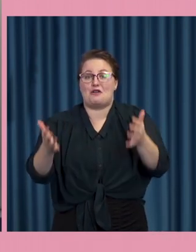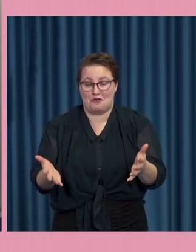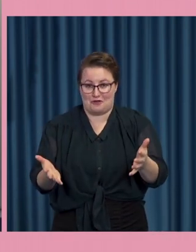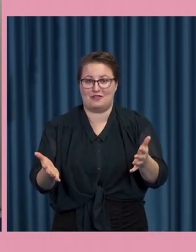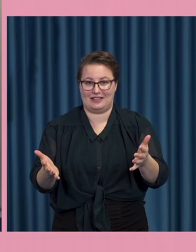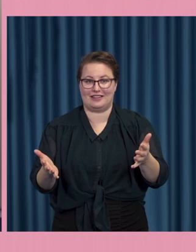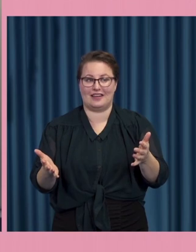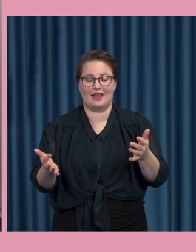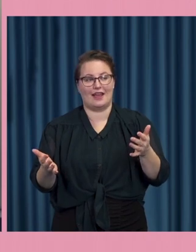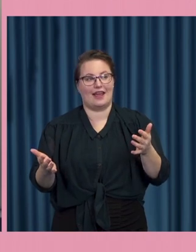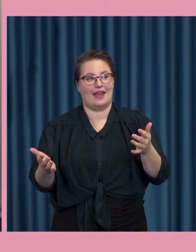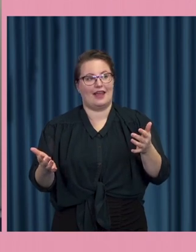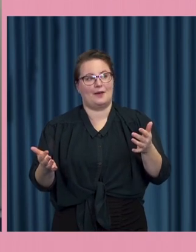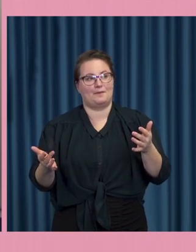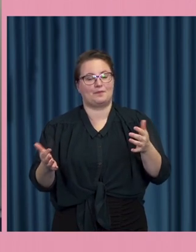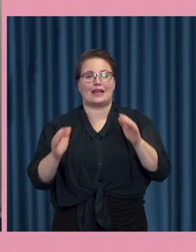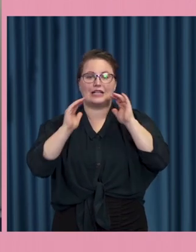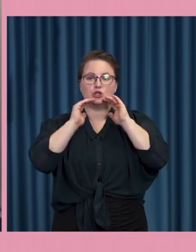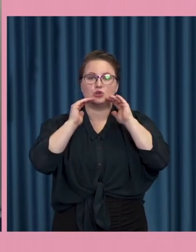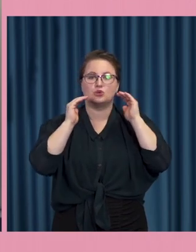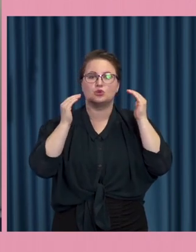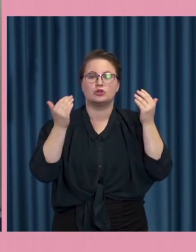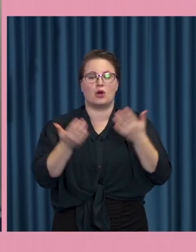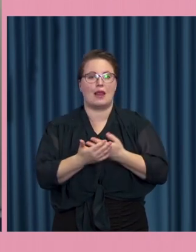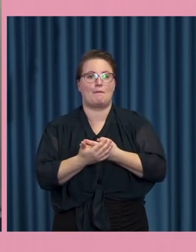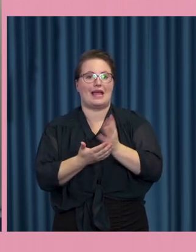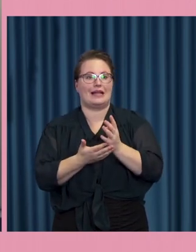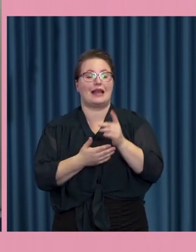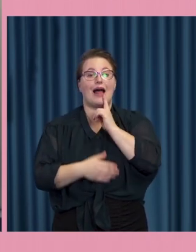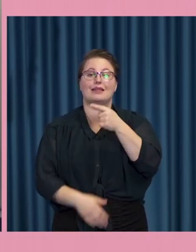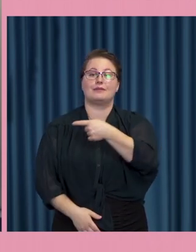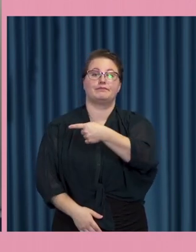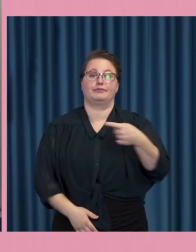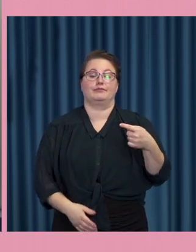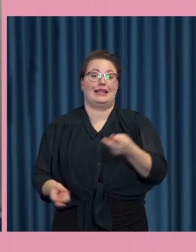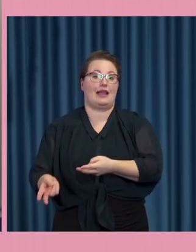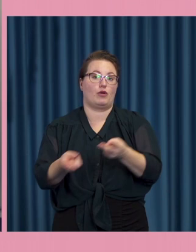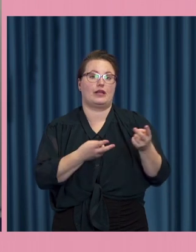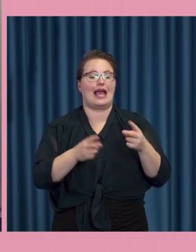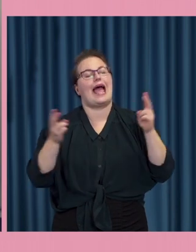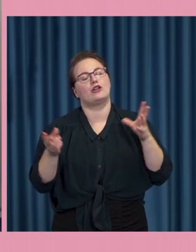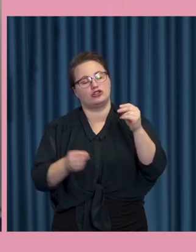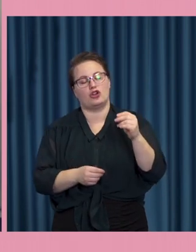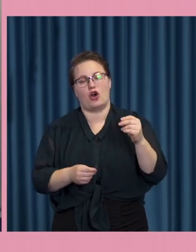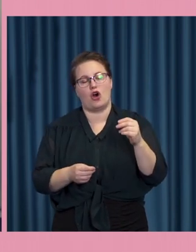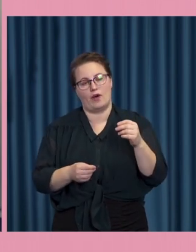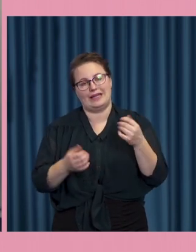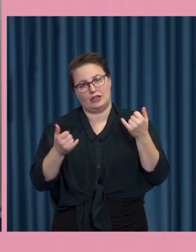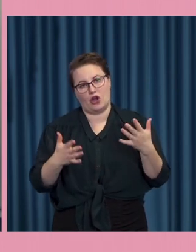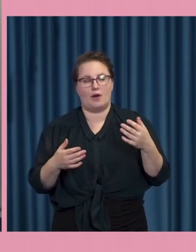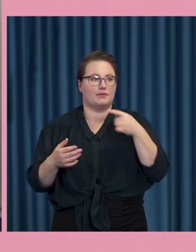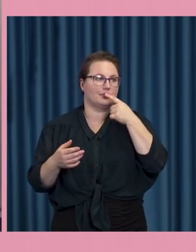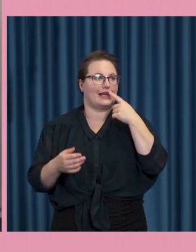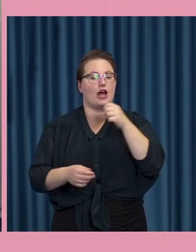sociala medier behöver vara en nackdel för demokratin även om det idag domineras av